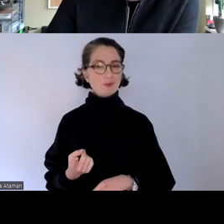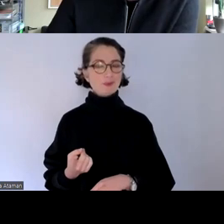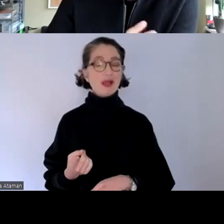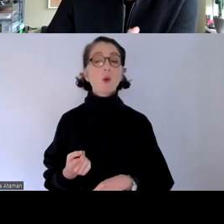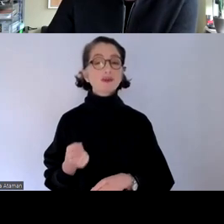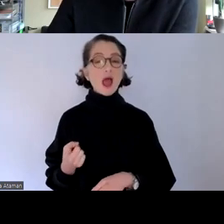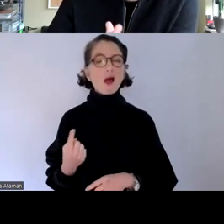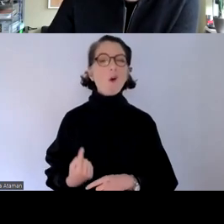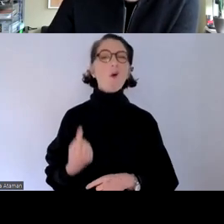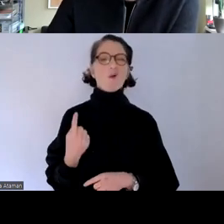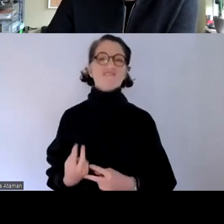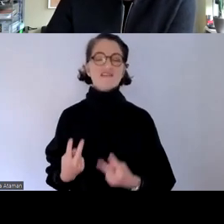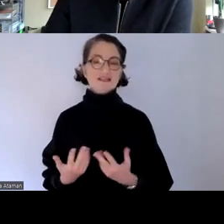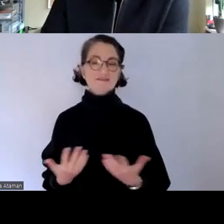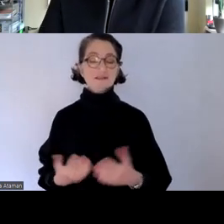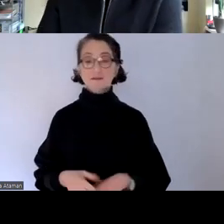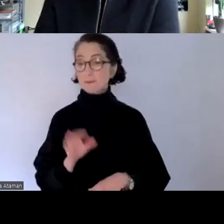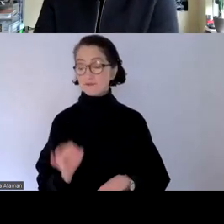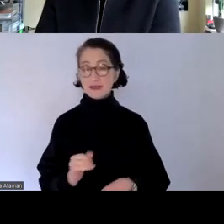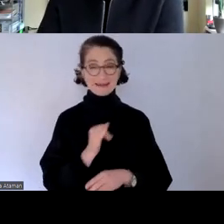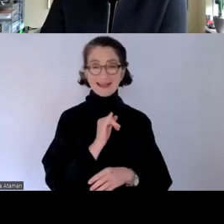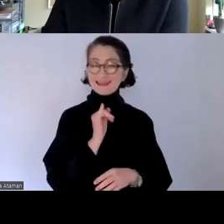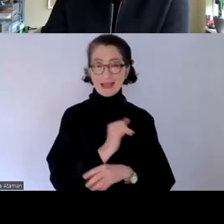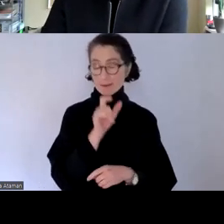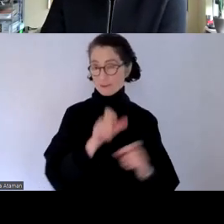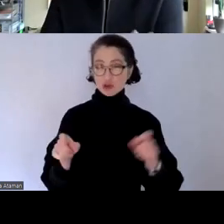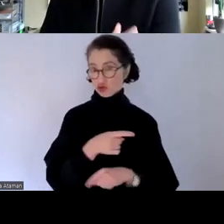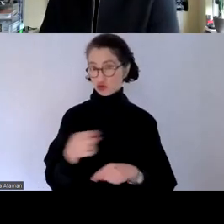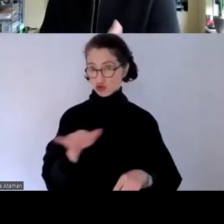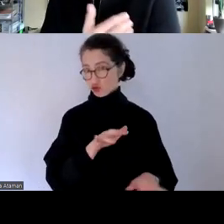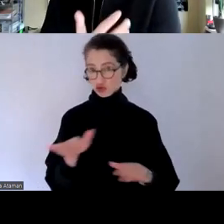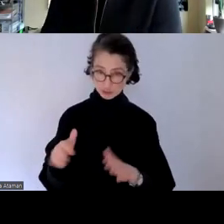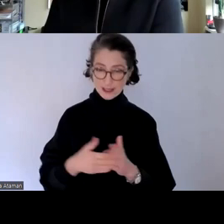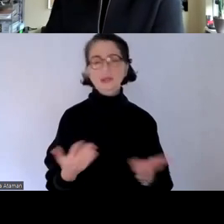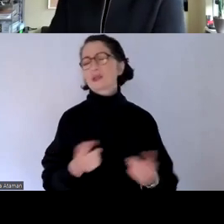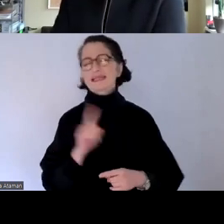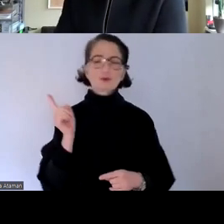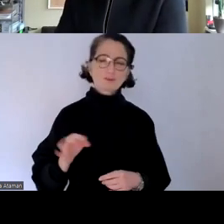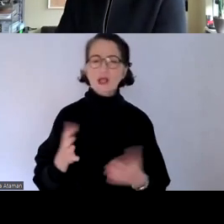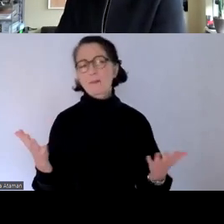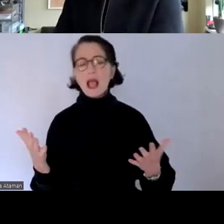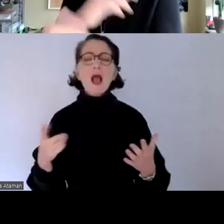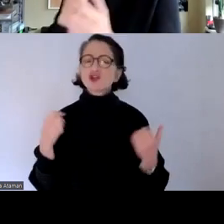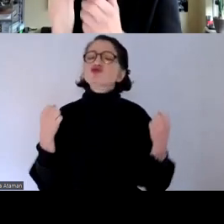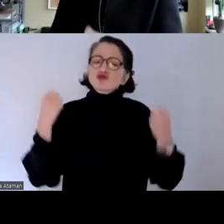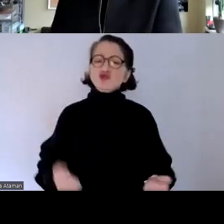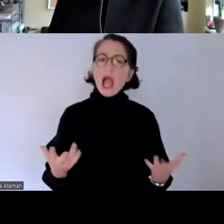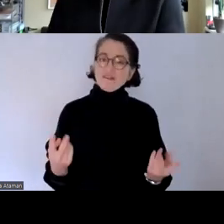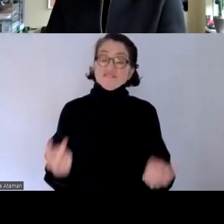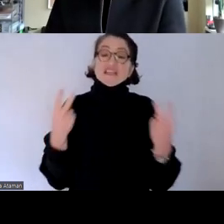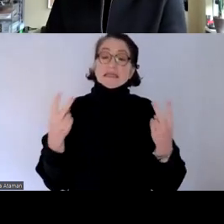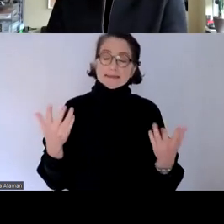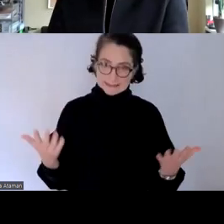ganz wichtig wenn jeden menschen jeden den sie fragen der mit einer behinderung lebt oder nicht jedem aber wirklich also ganz ganz stark und wichtig